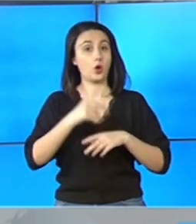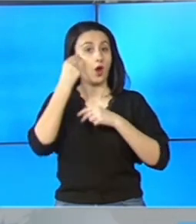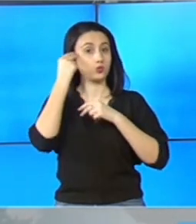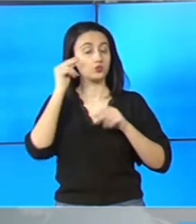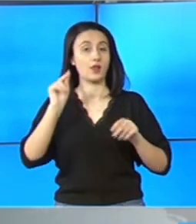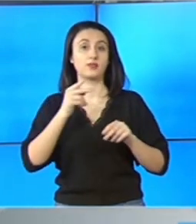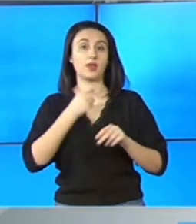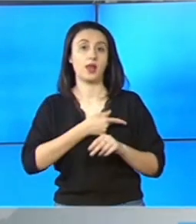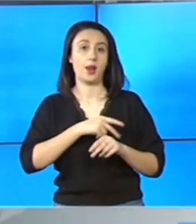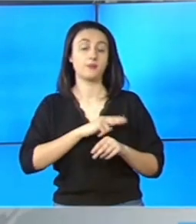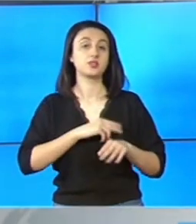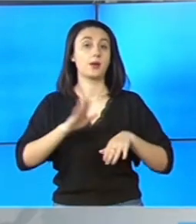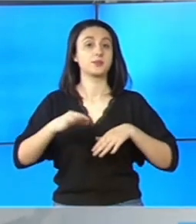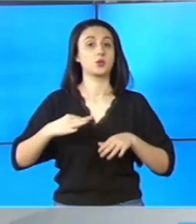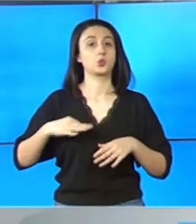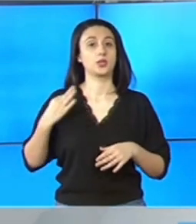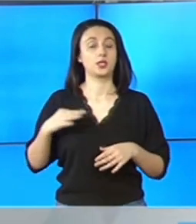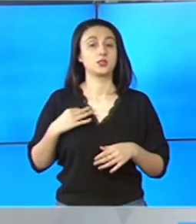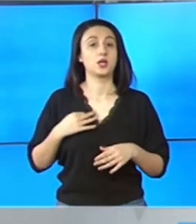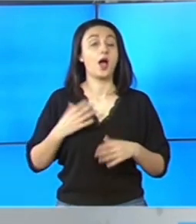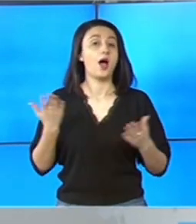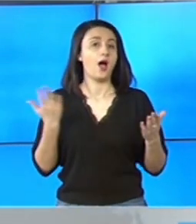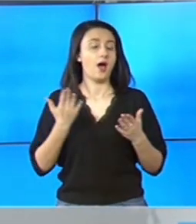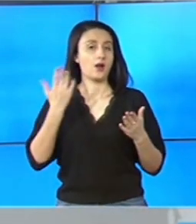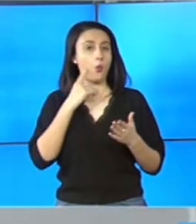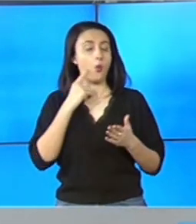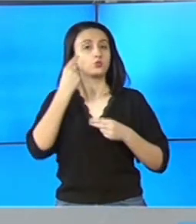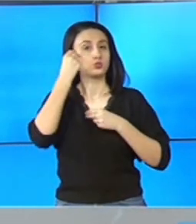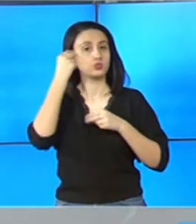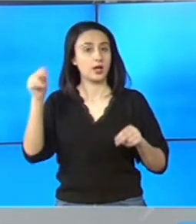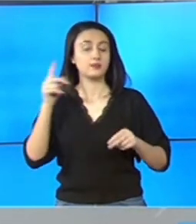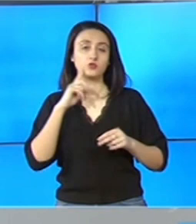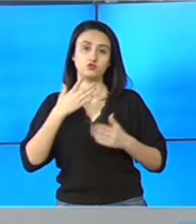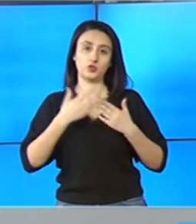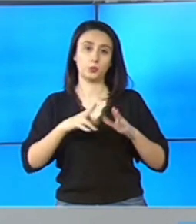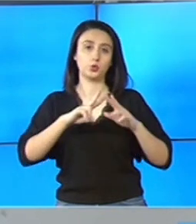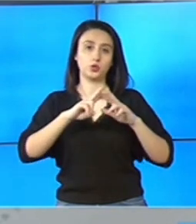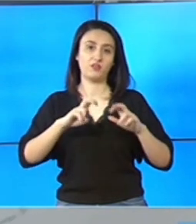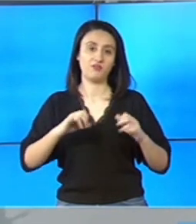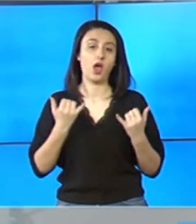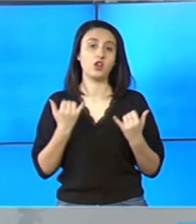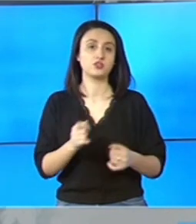anunțați de reprezentanții Ministerului Sănătății, care au și anunțat că au pornit o închetă în acest caz.